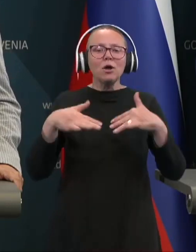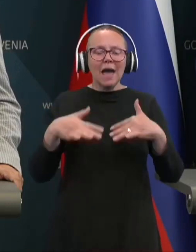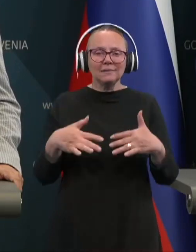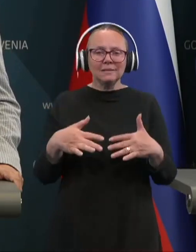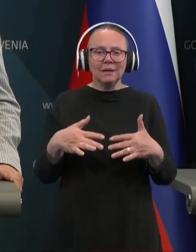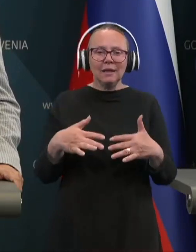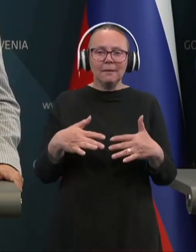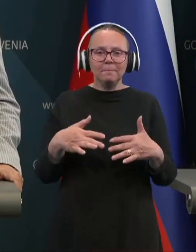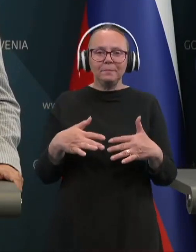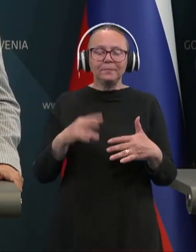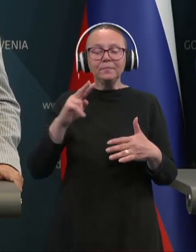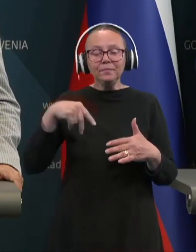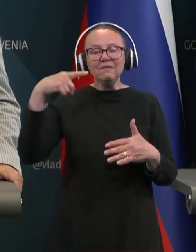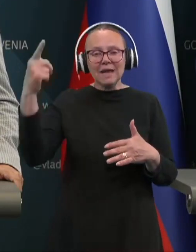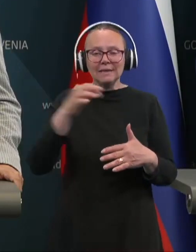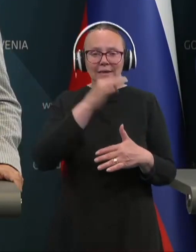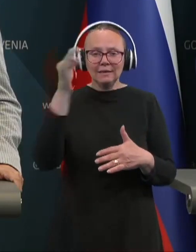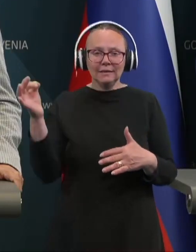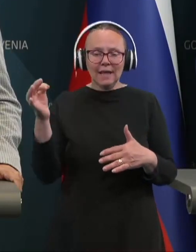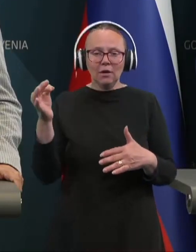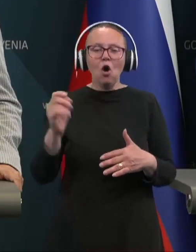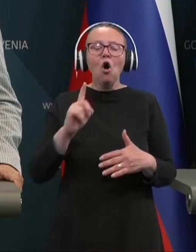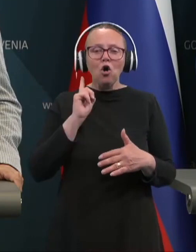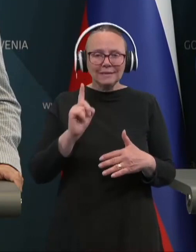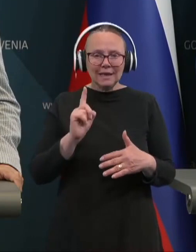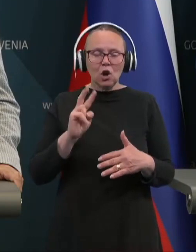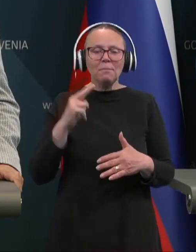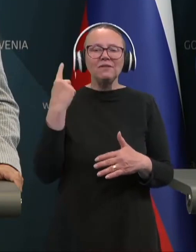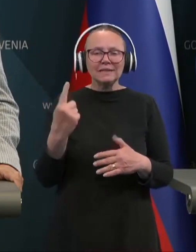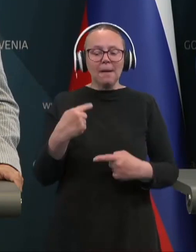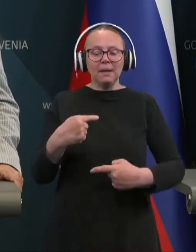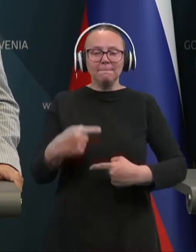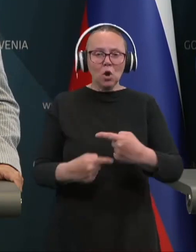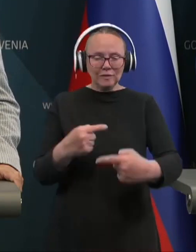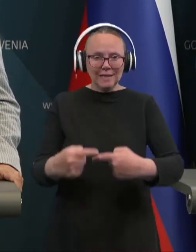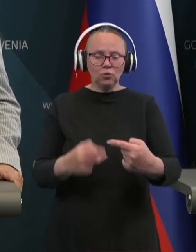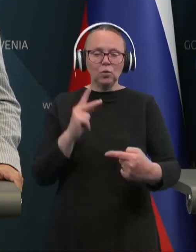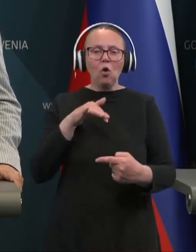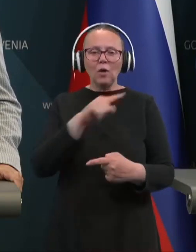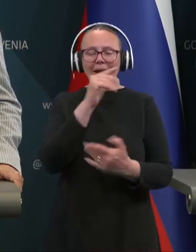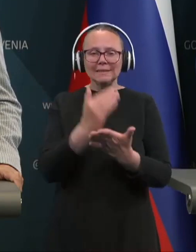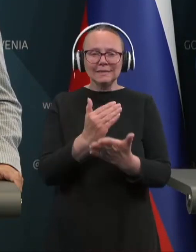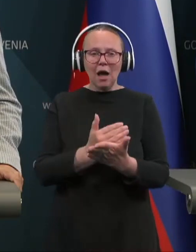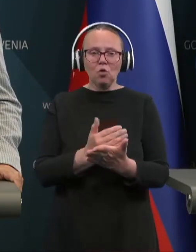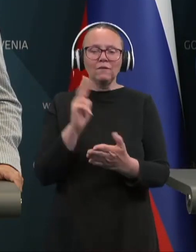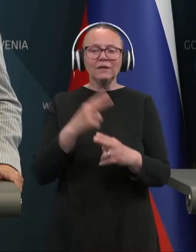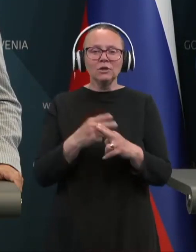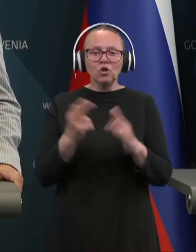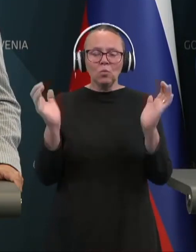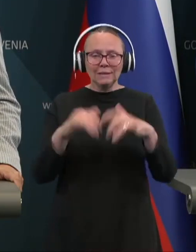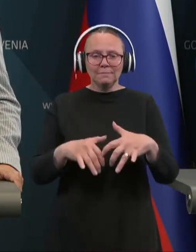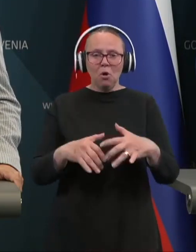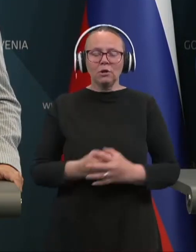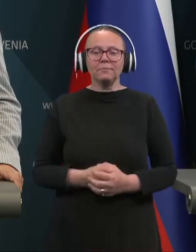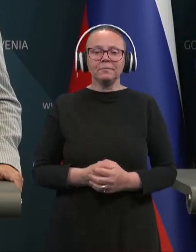v naslednjih dneh oziramo v sami proceduri, ko gre zakon v državni zbor.